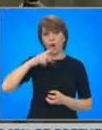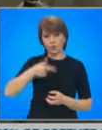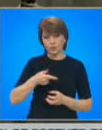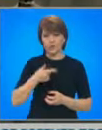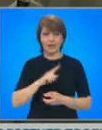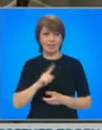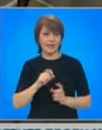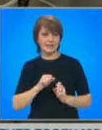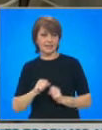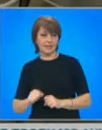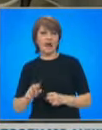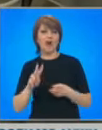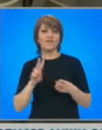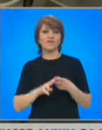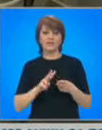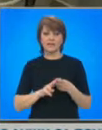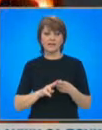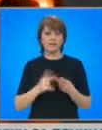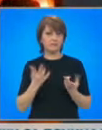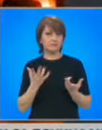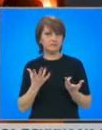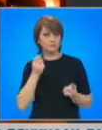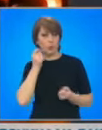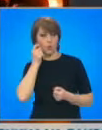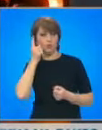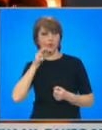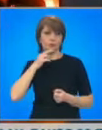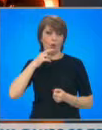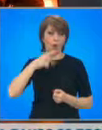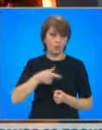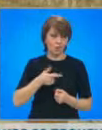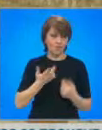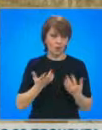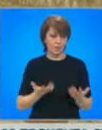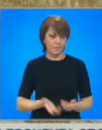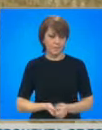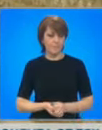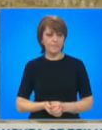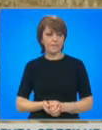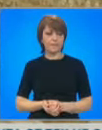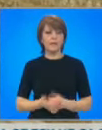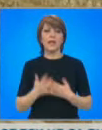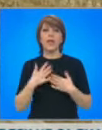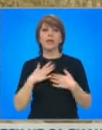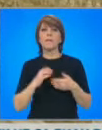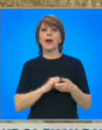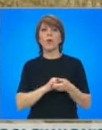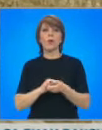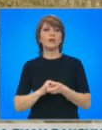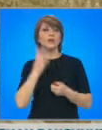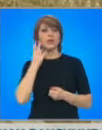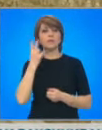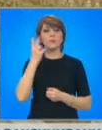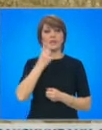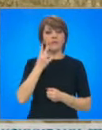Финансовият министър Асен Василев попари очакванията на бранша за намаляване на данък добави на стойност. Имаме коалиционно споразумение. Там не